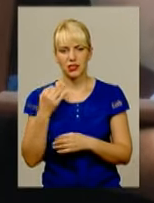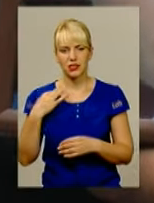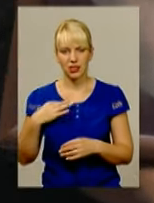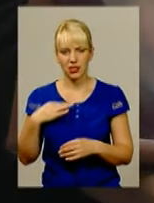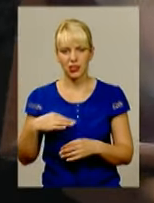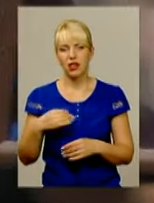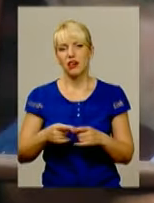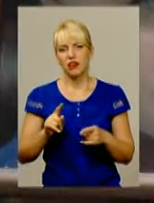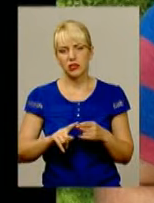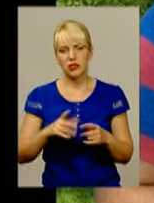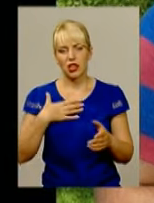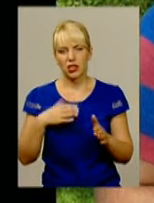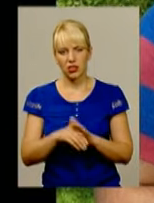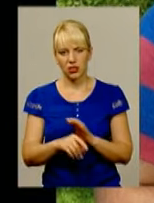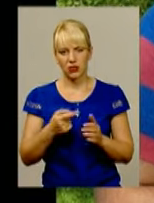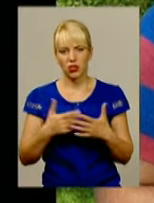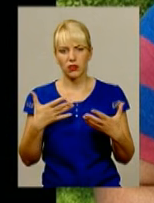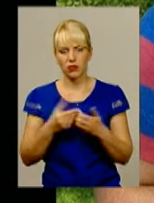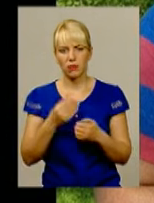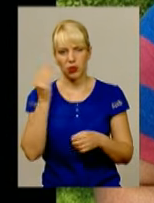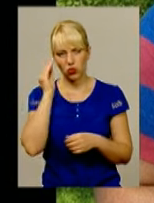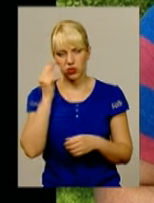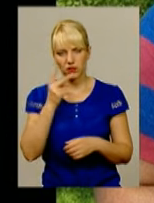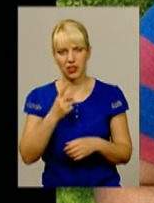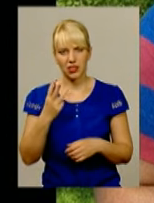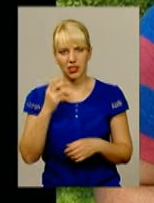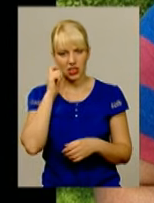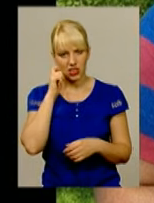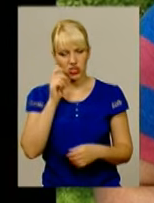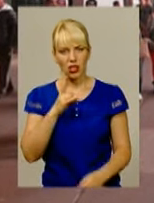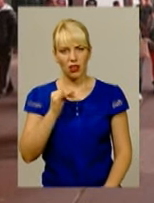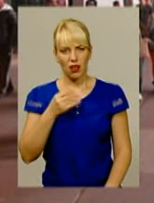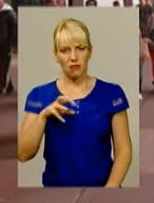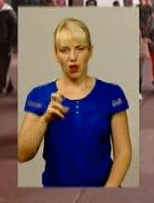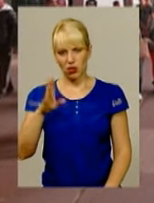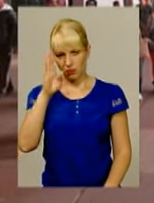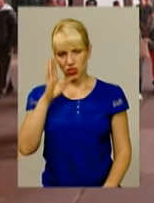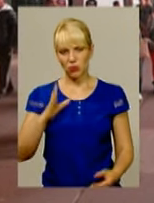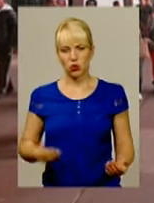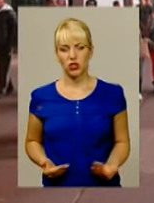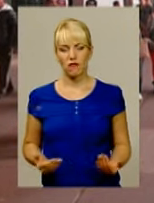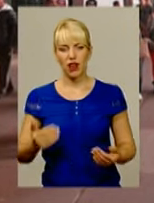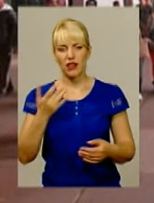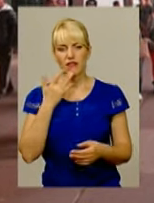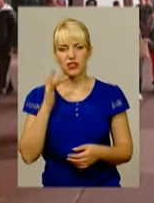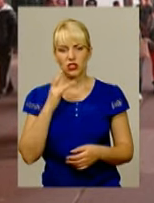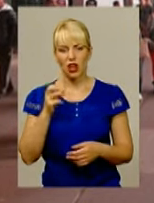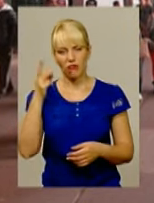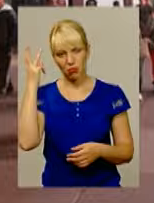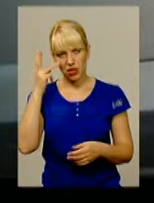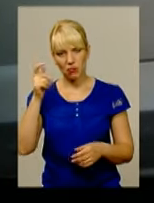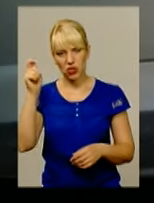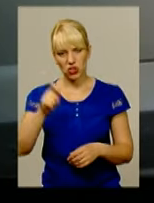скоєній ДТП підозрюється 23-річного Євгена Неймака. Останнім часом чоловік живе у США. На Хмельниччину приїхав до тата –